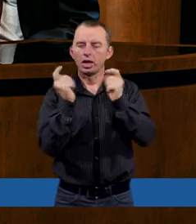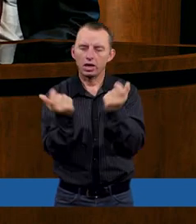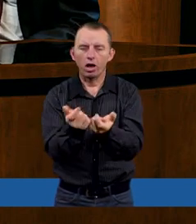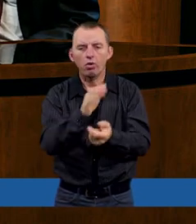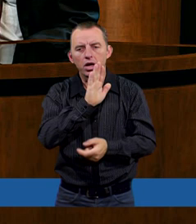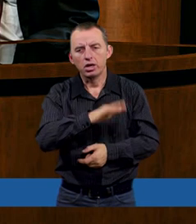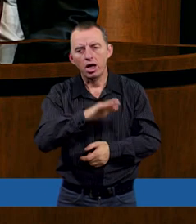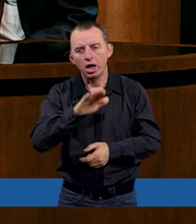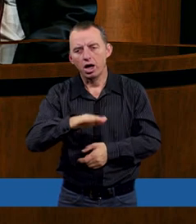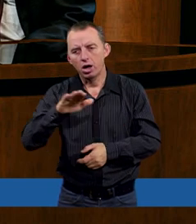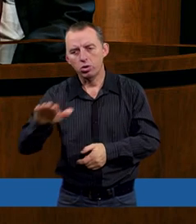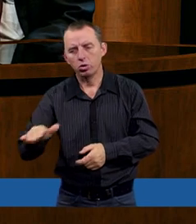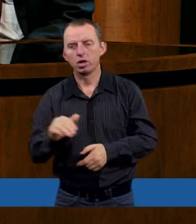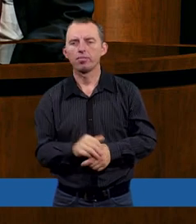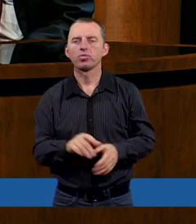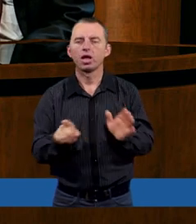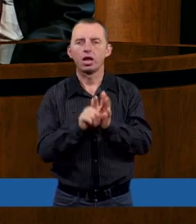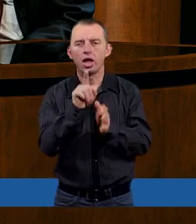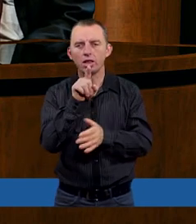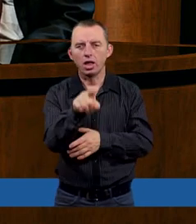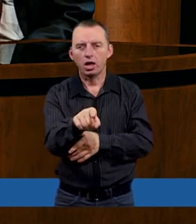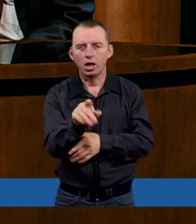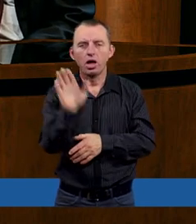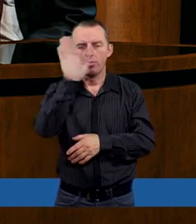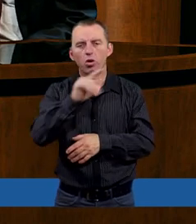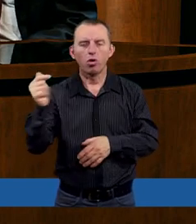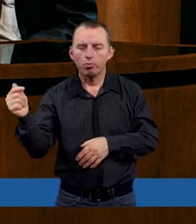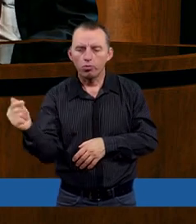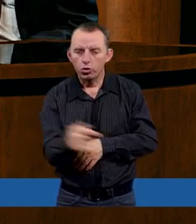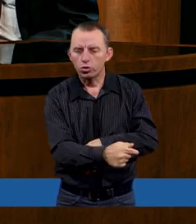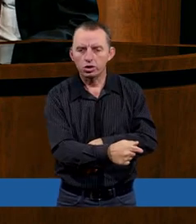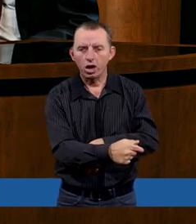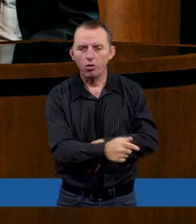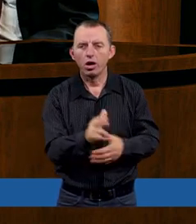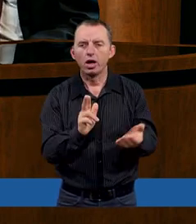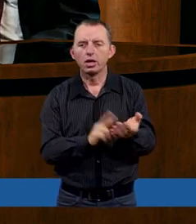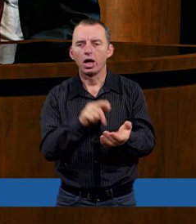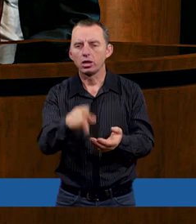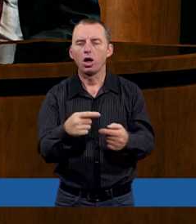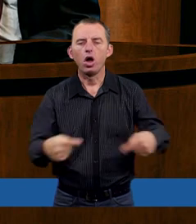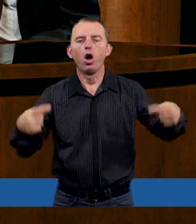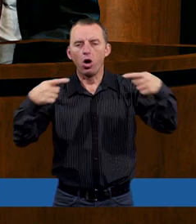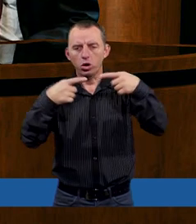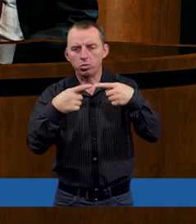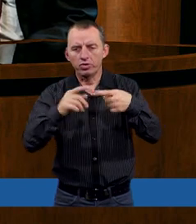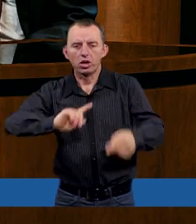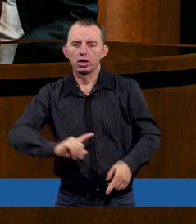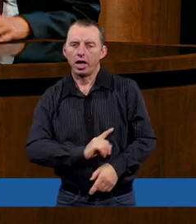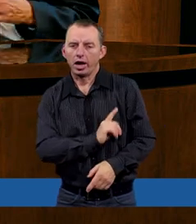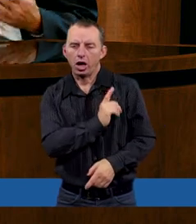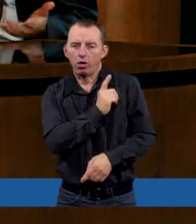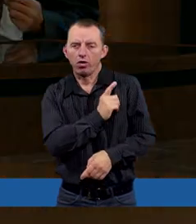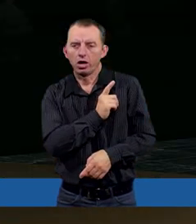naród oczywiście i dlatego Bóg musiał na to odpowiednio zareagować.